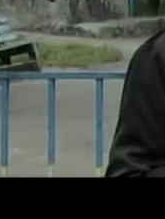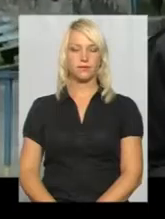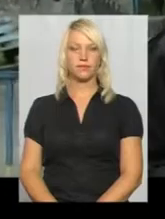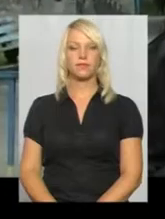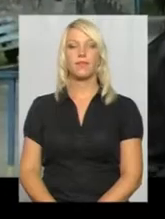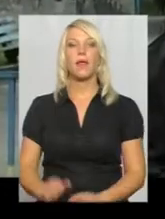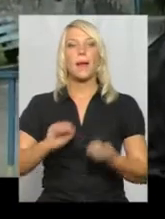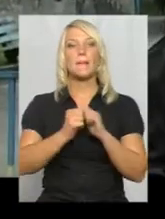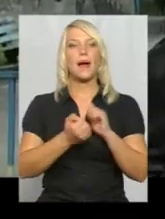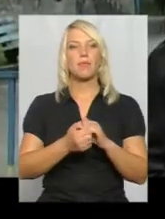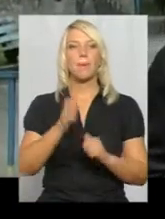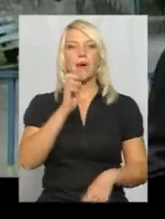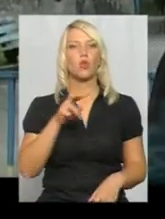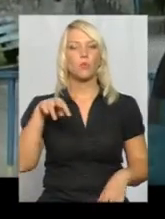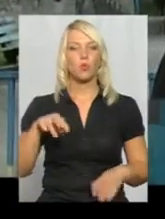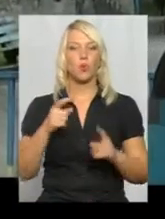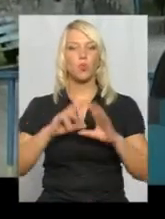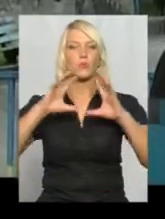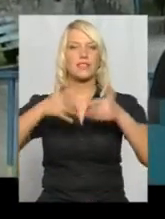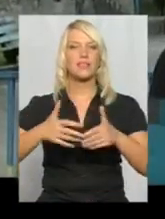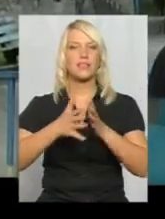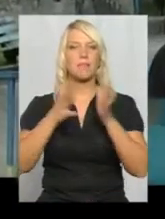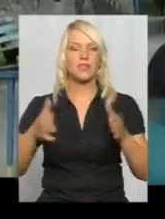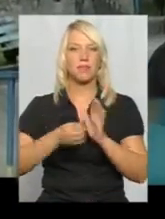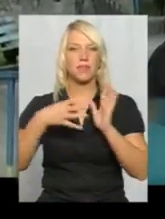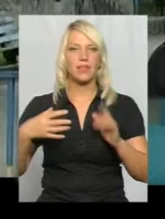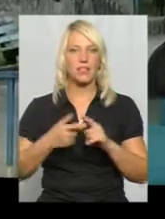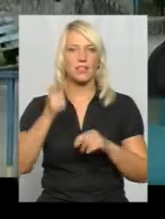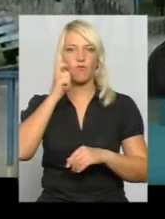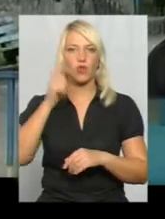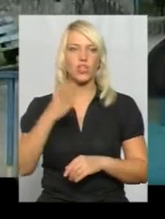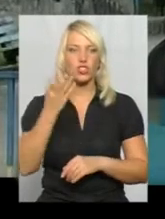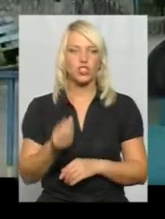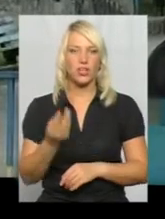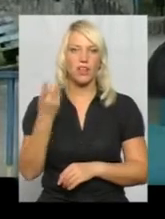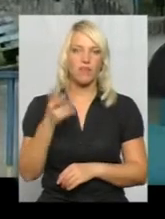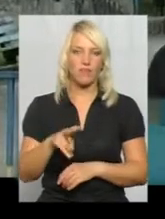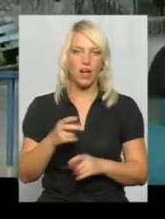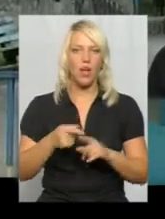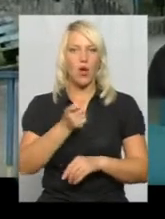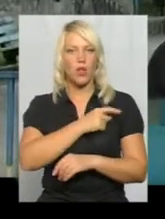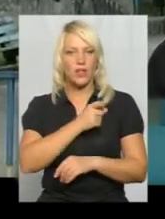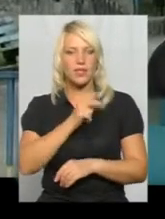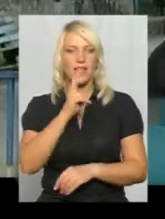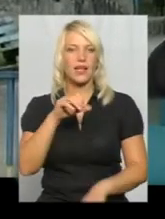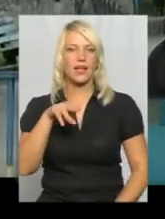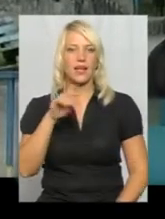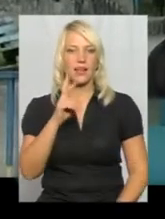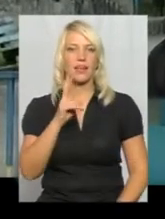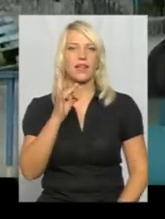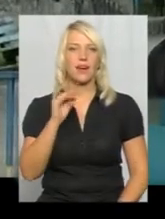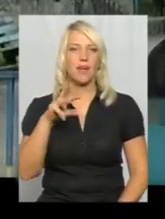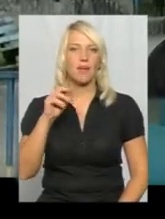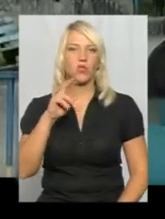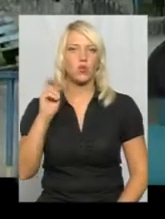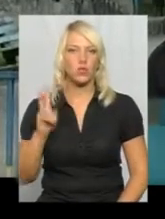Пам'ятників барону Мюнхгаузену у світі більше 15, в Україні – ще два, в Одесі та Кременчуці. У Хмельницькому пам